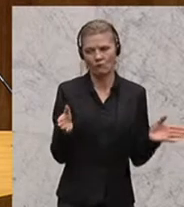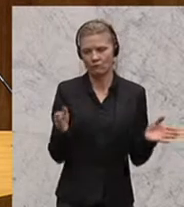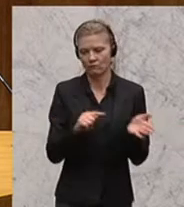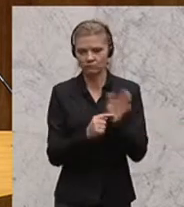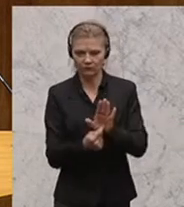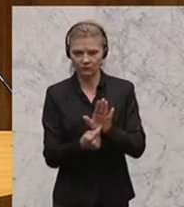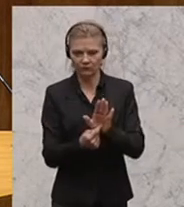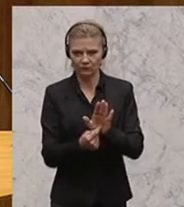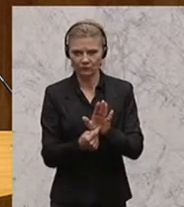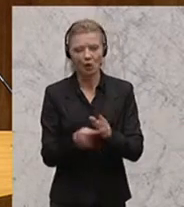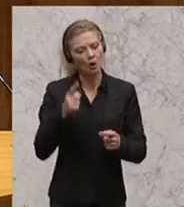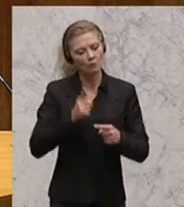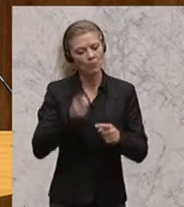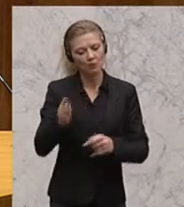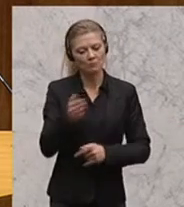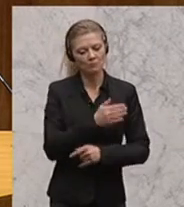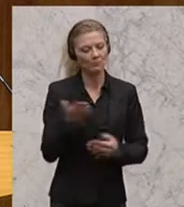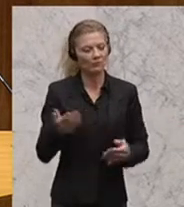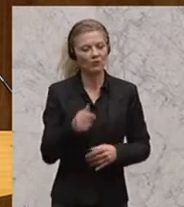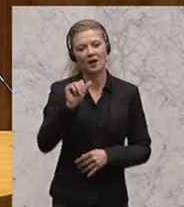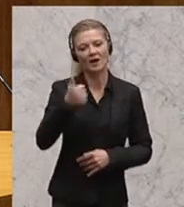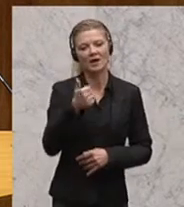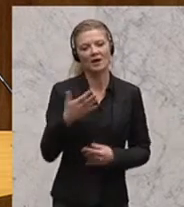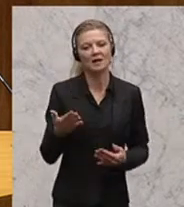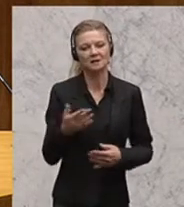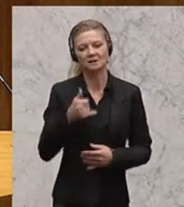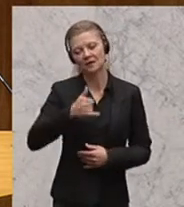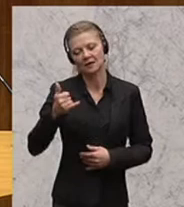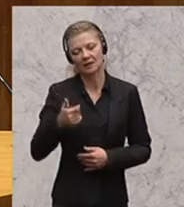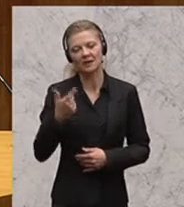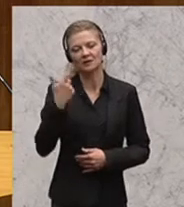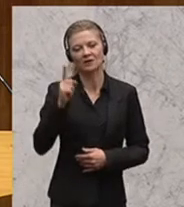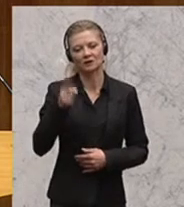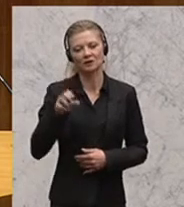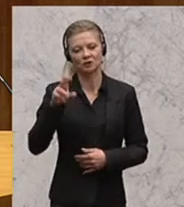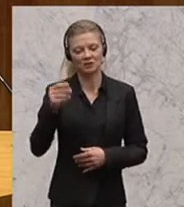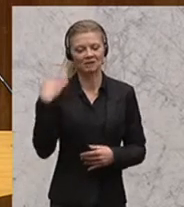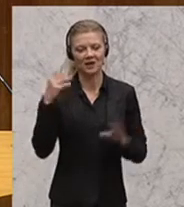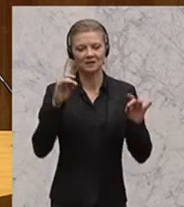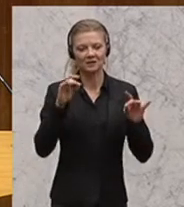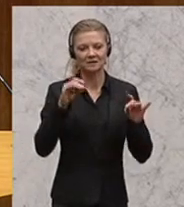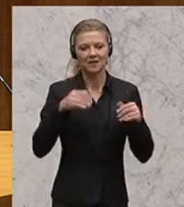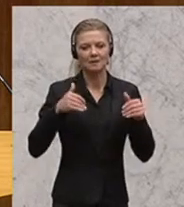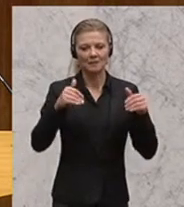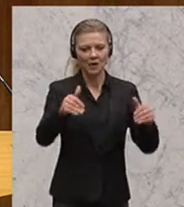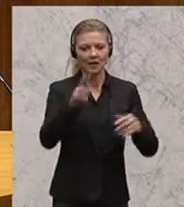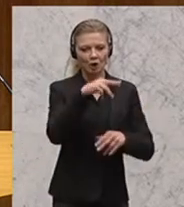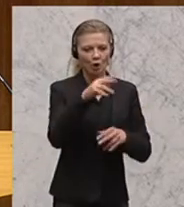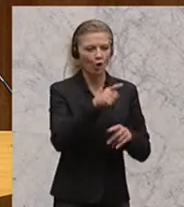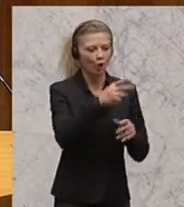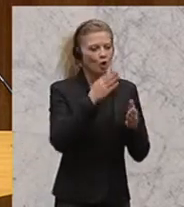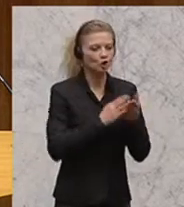Steuerabkommens am 01.01.2013 wurden 10 Milliarden Euro aus der Schweiz wegtransferiert.